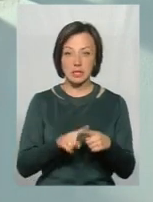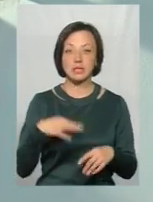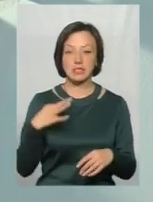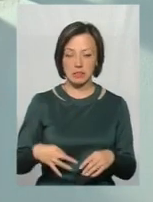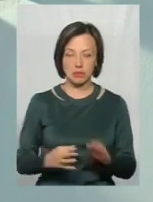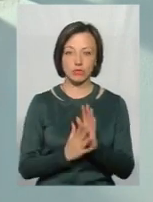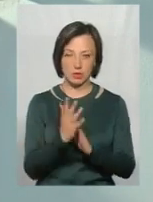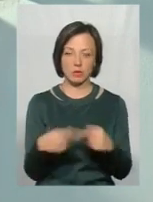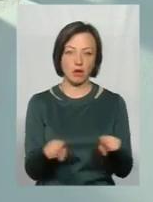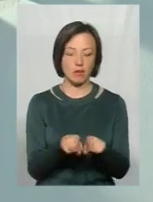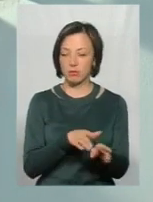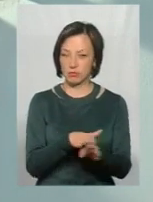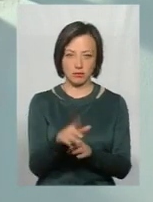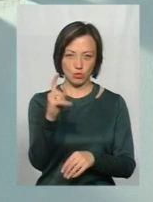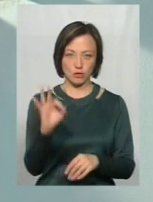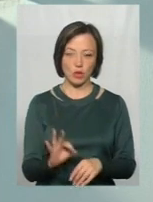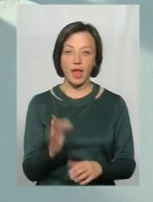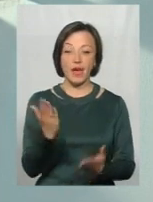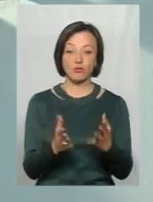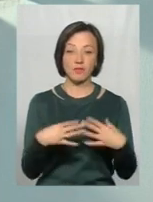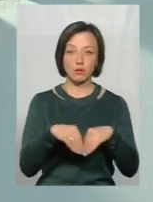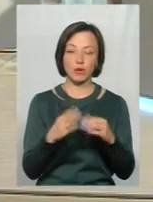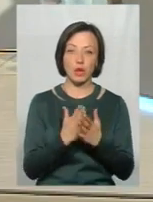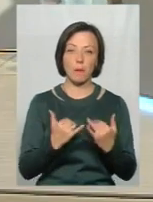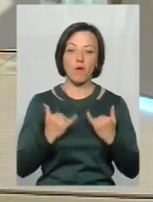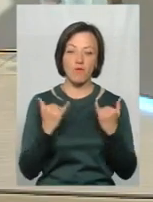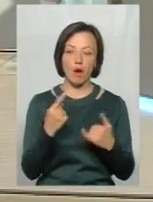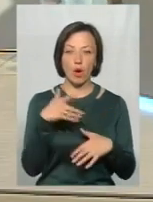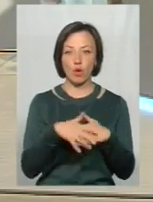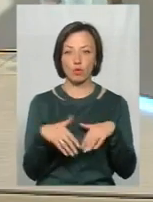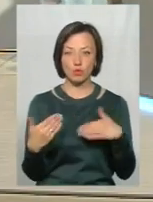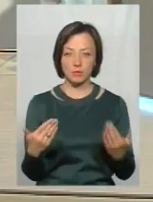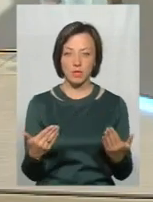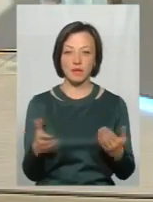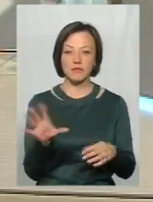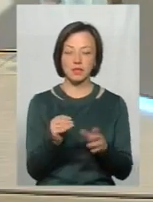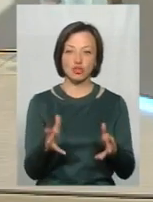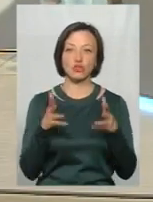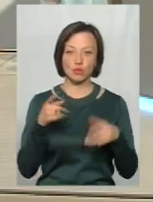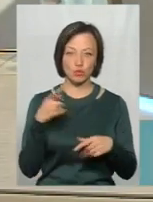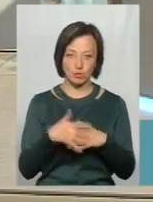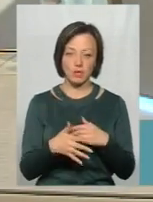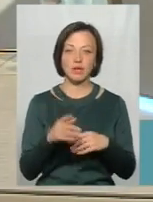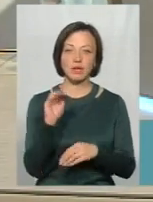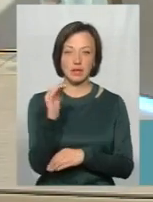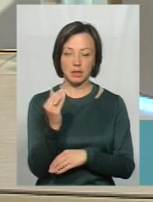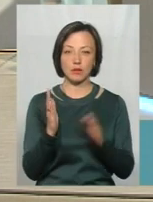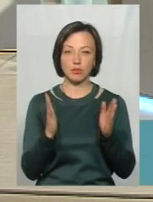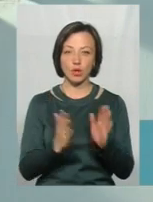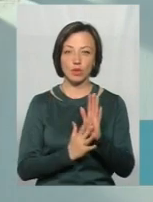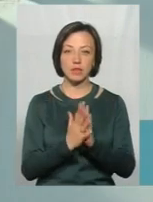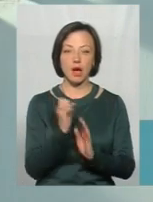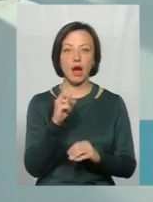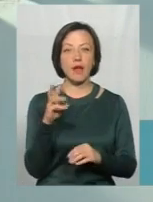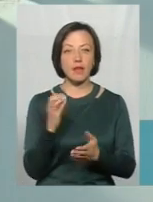буде рости таким, абсолютно. Якщо в сім'ї є повага, є розуміння, все чітко і зрозуміло, то і дитина буде рости.